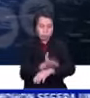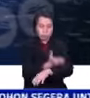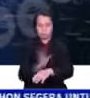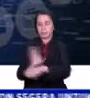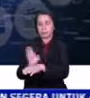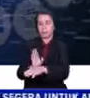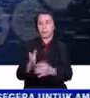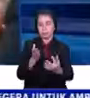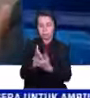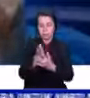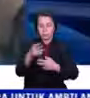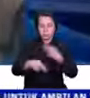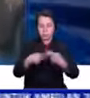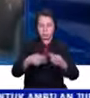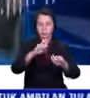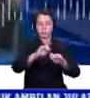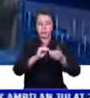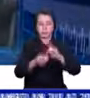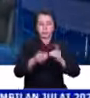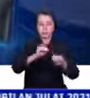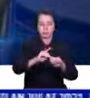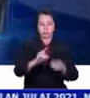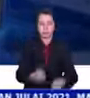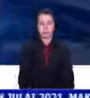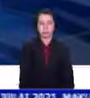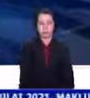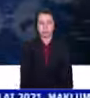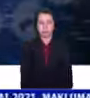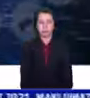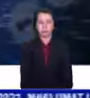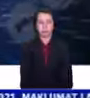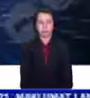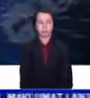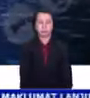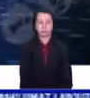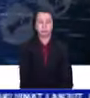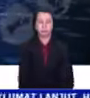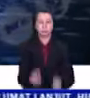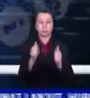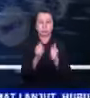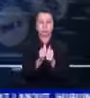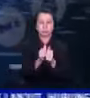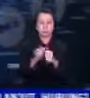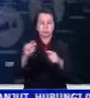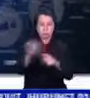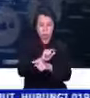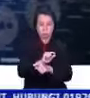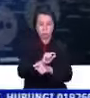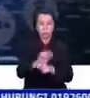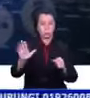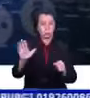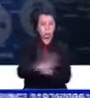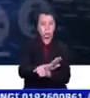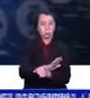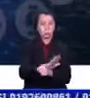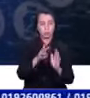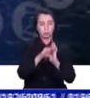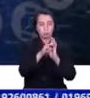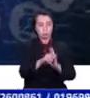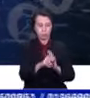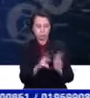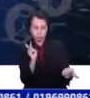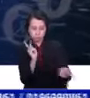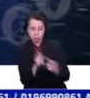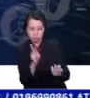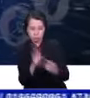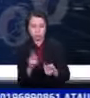terutama melalui proses pendigitalan. Dengan menggunakan sepenuhnya modul padanan